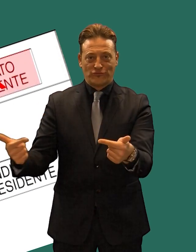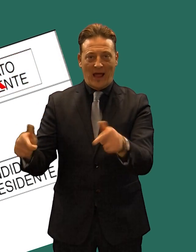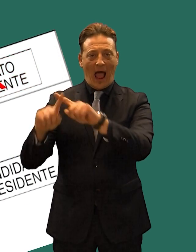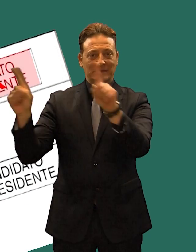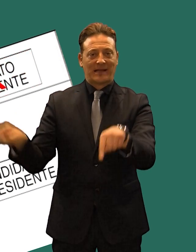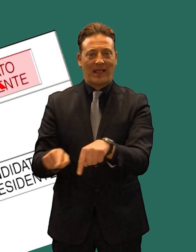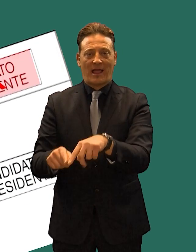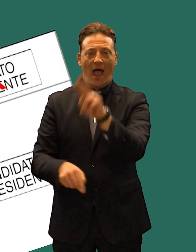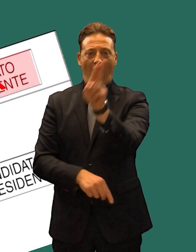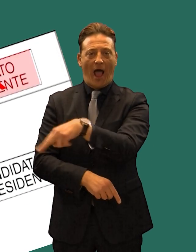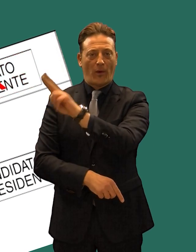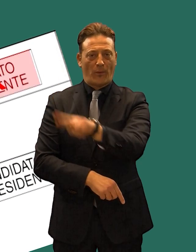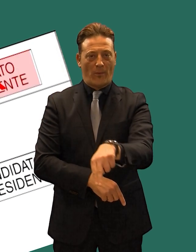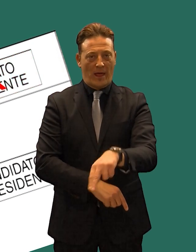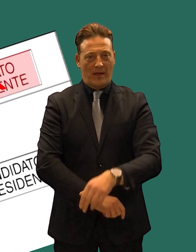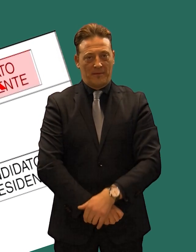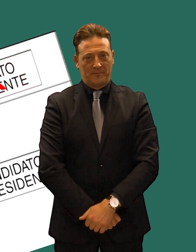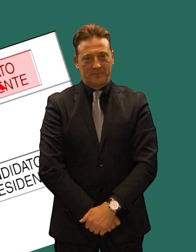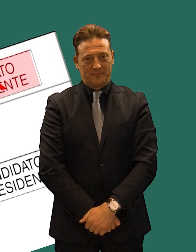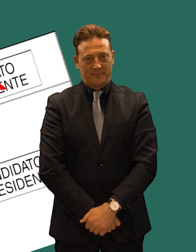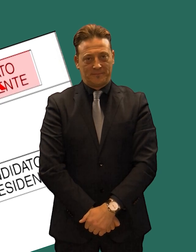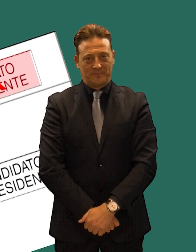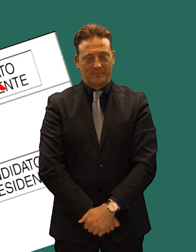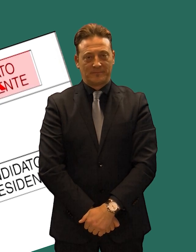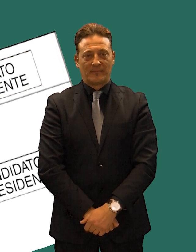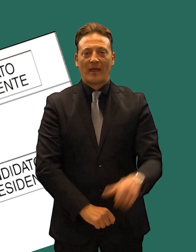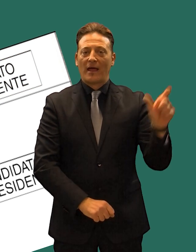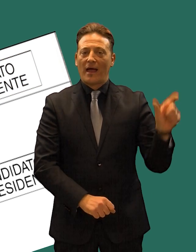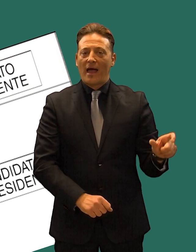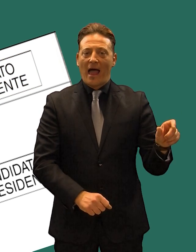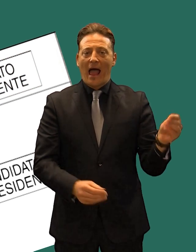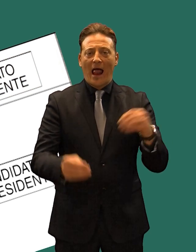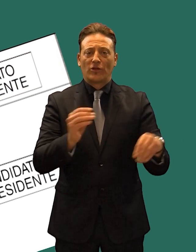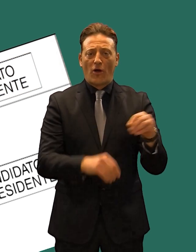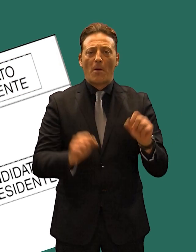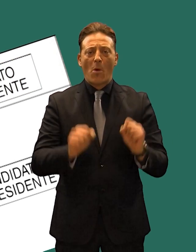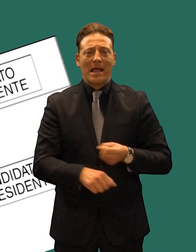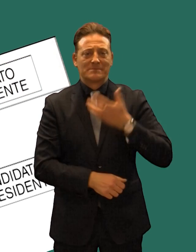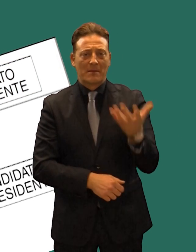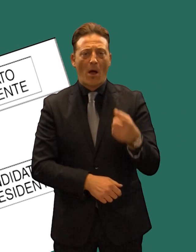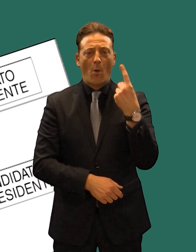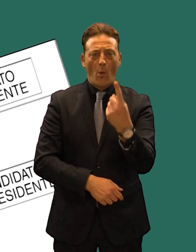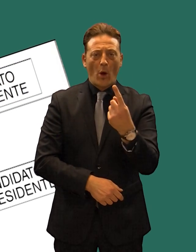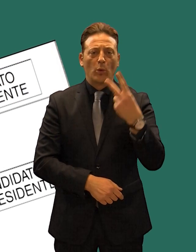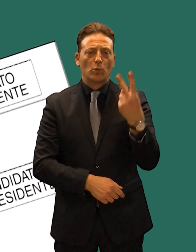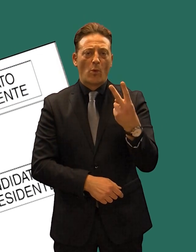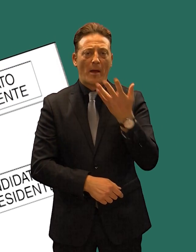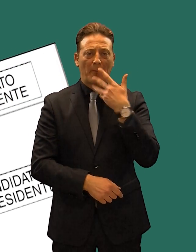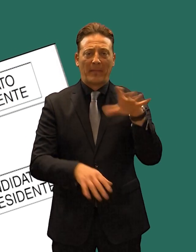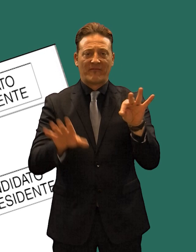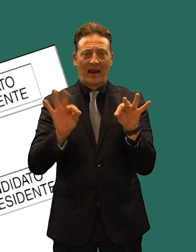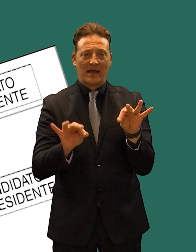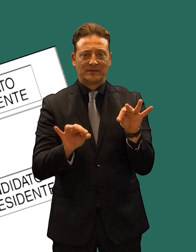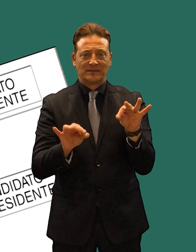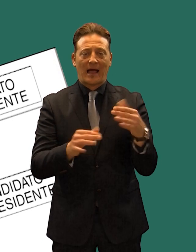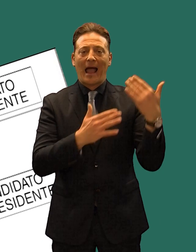collegate si annulla la scheda. L'elettore può esprimere una o due preferenze per i